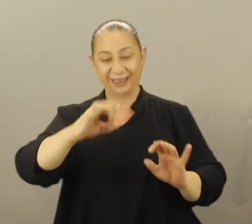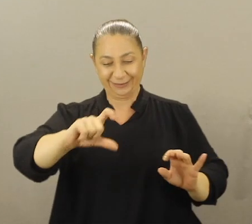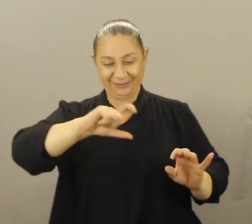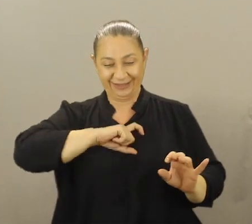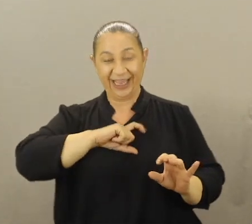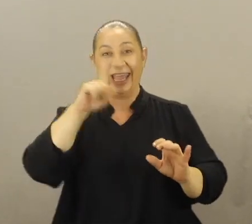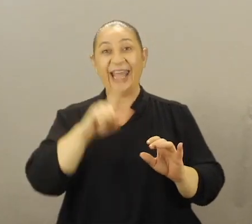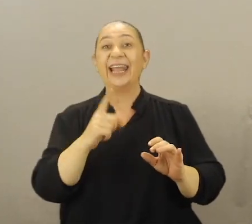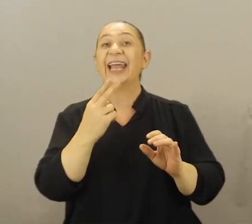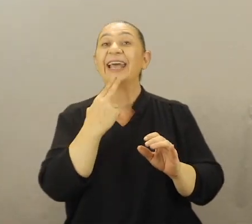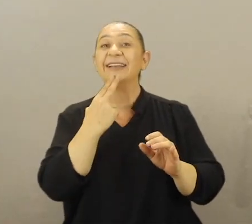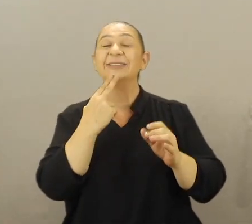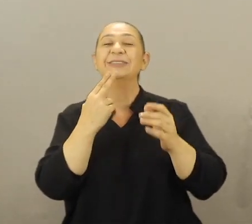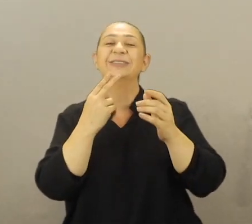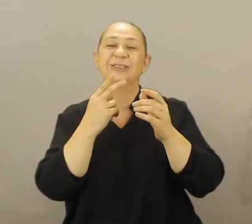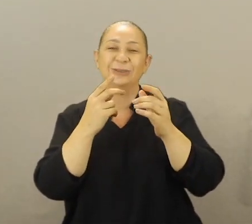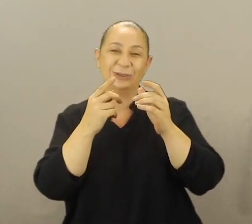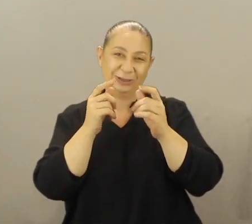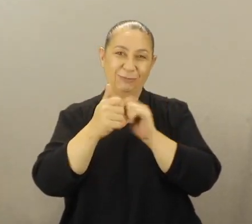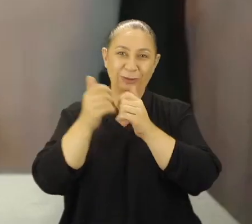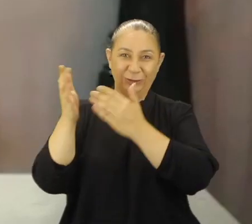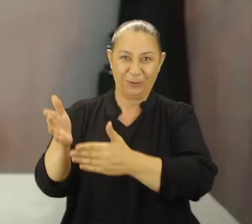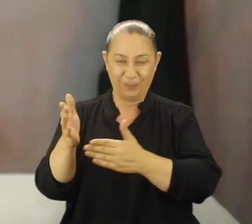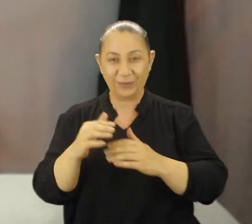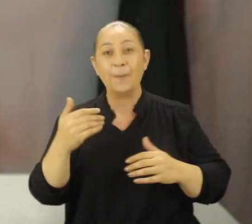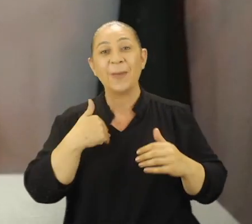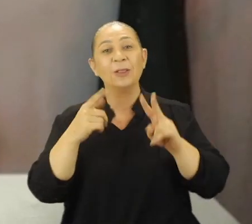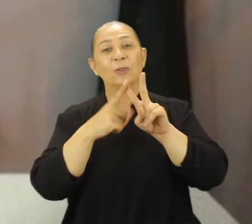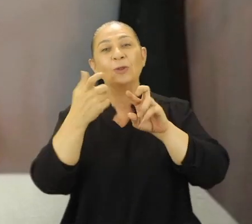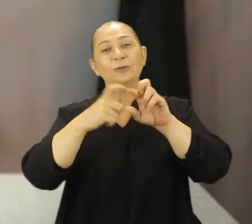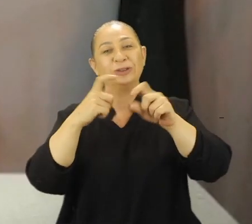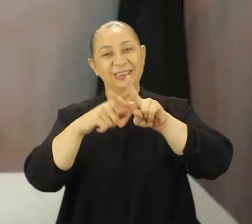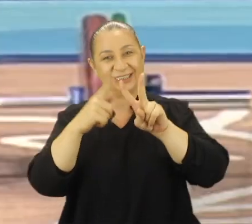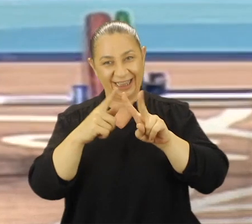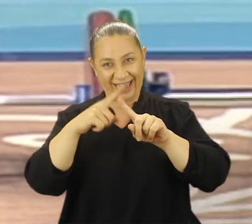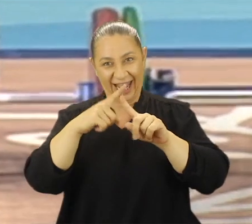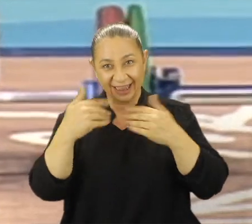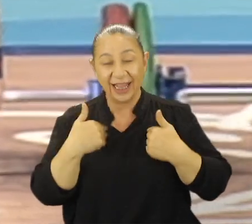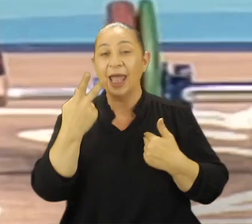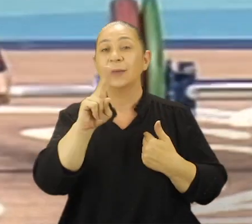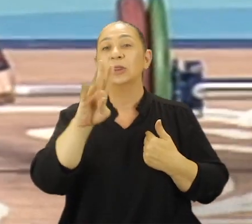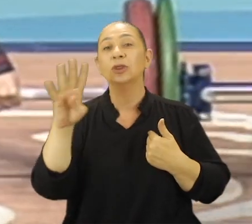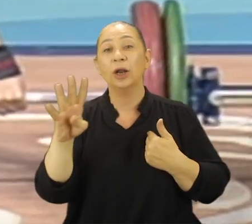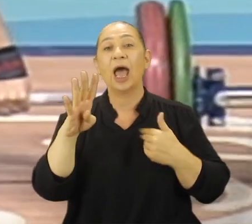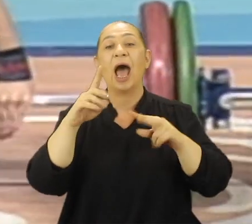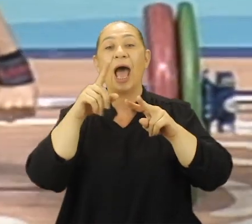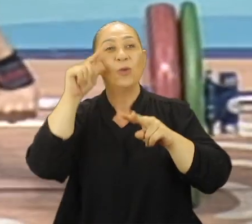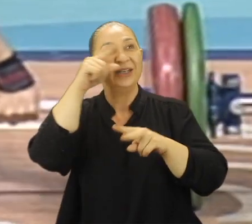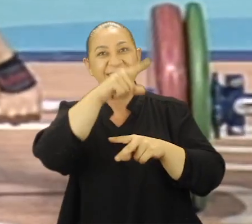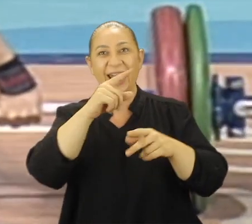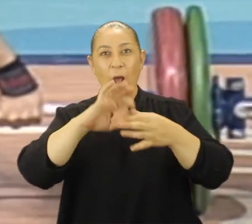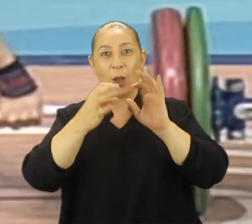madalya kazandıran ilk kadın sporcumuz Nurcan Tayland'a. Merhaba, ben Nurcan Tayland. Ben 2004 Atina